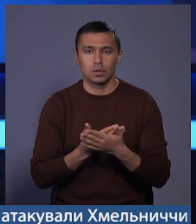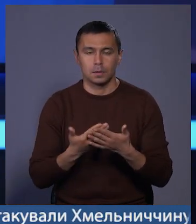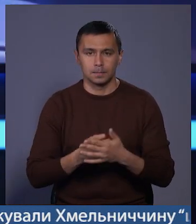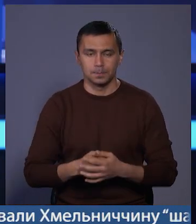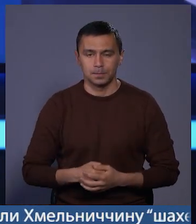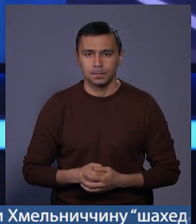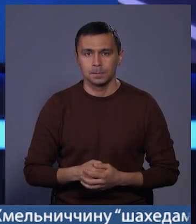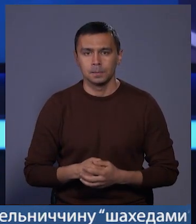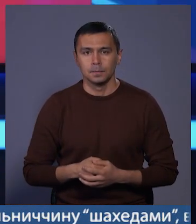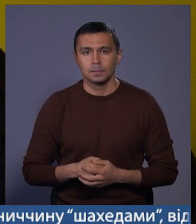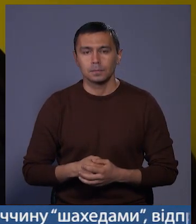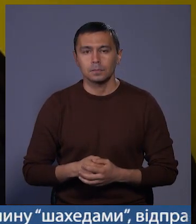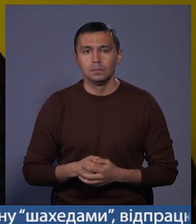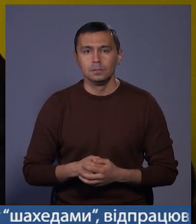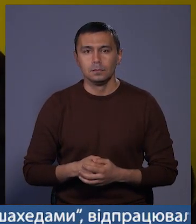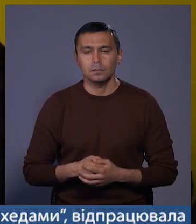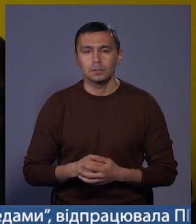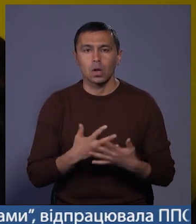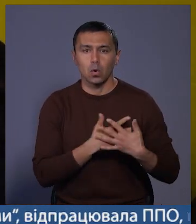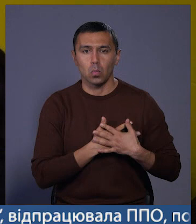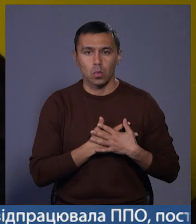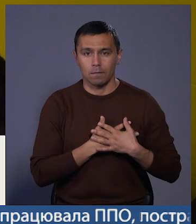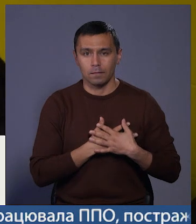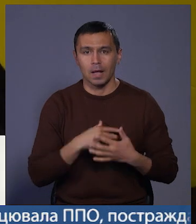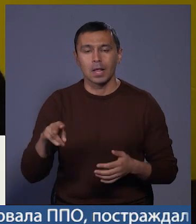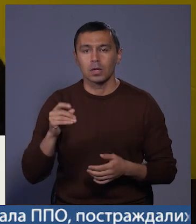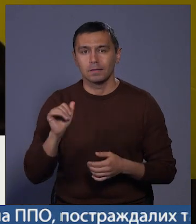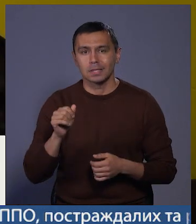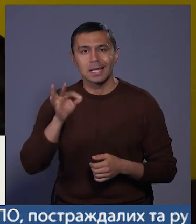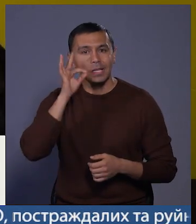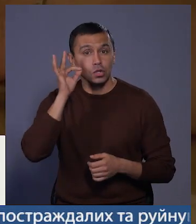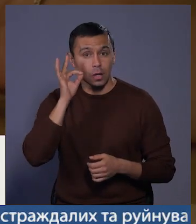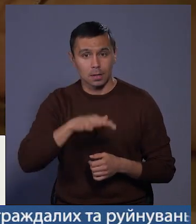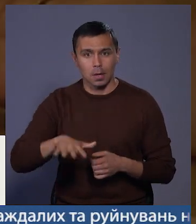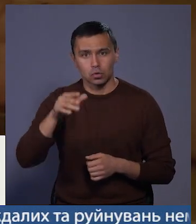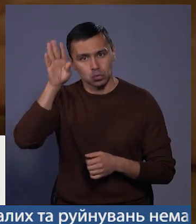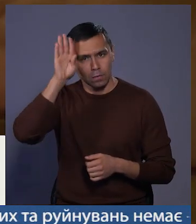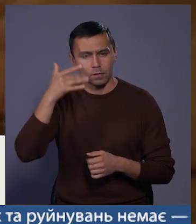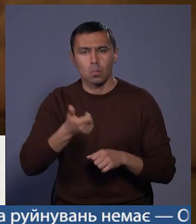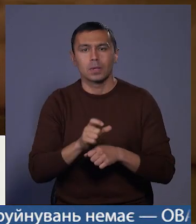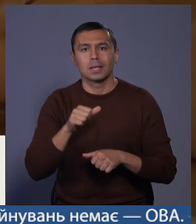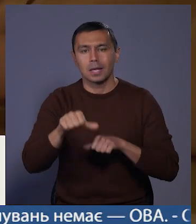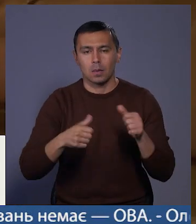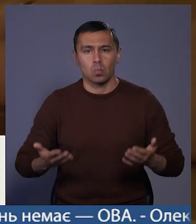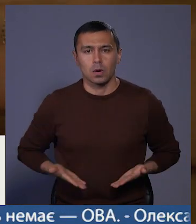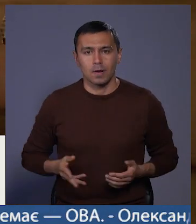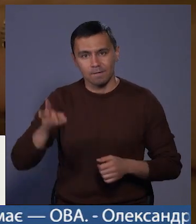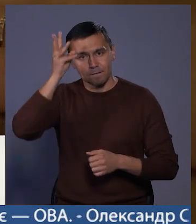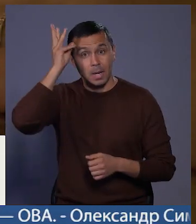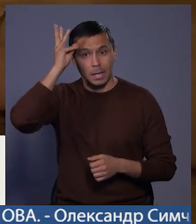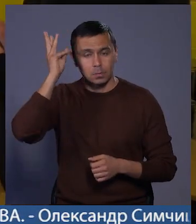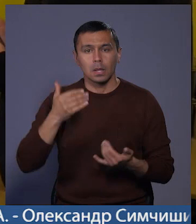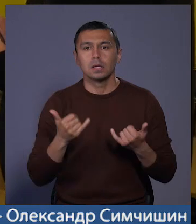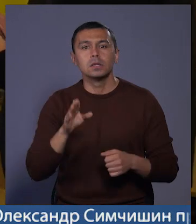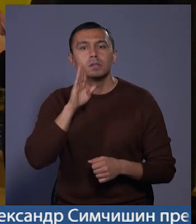Ірини Кондратюк. Любов Леонідівна із Лисичанська. Із чоловіком вже понад рік проживають у Хмельницькому.